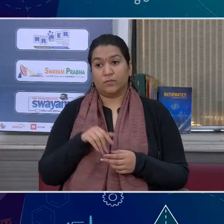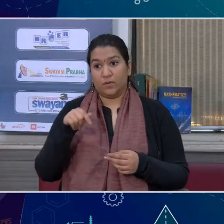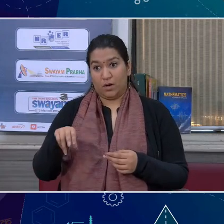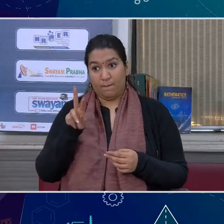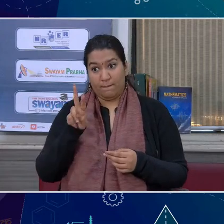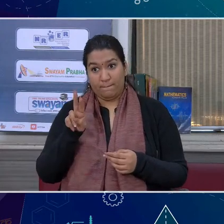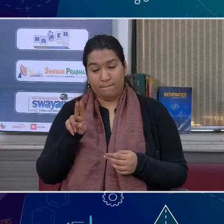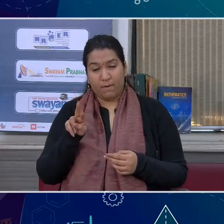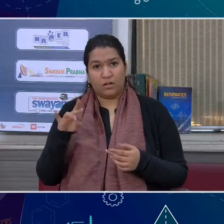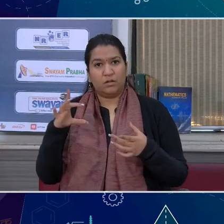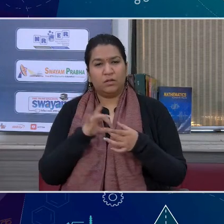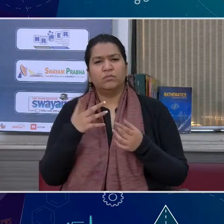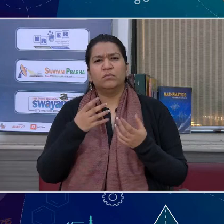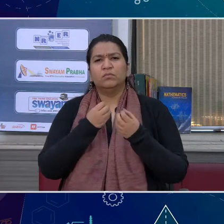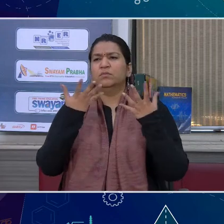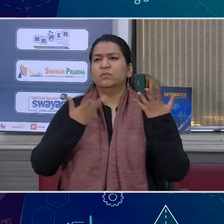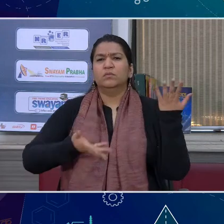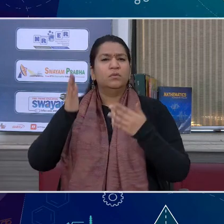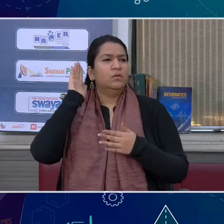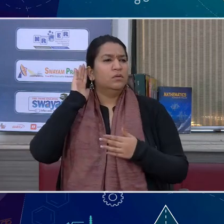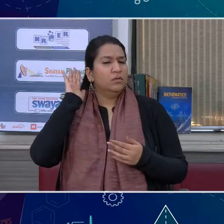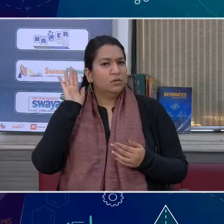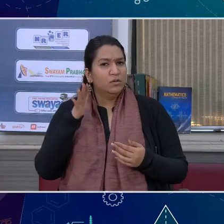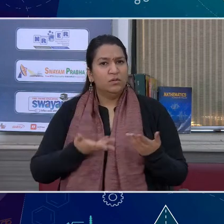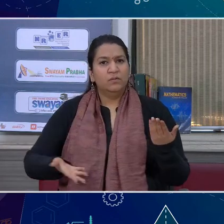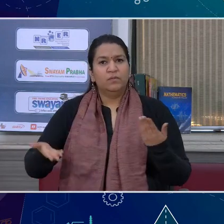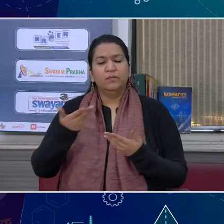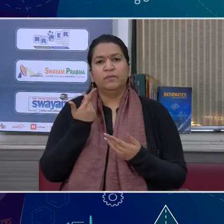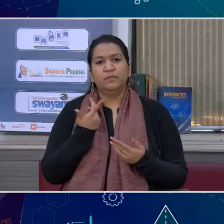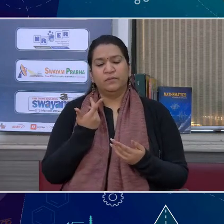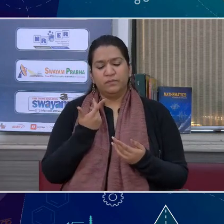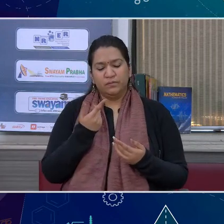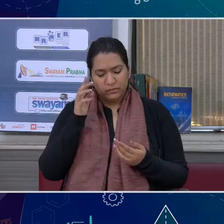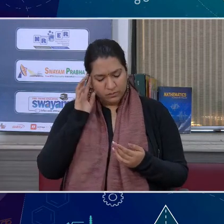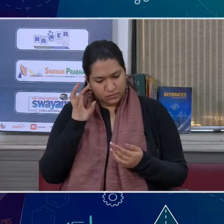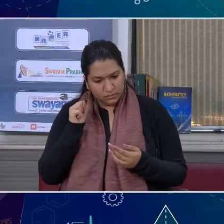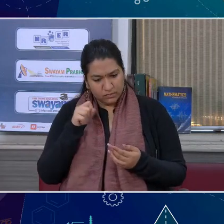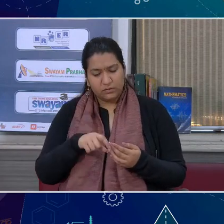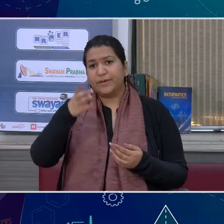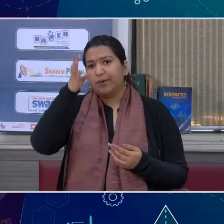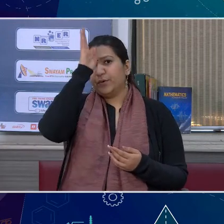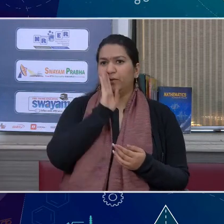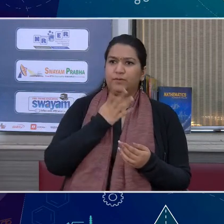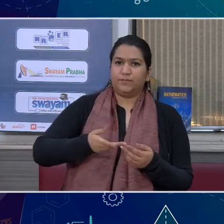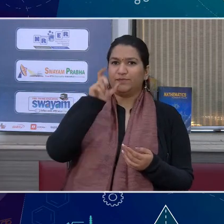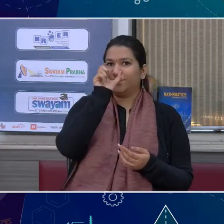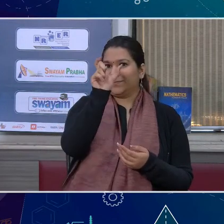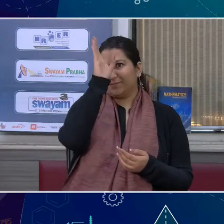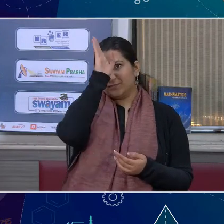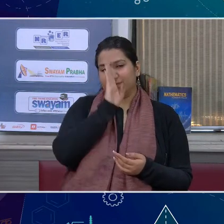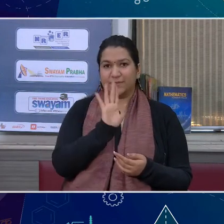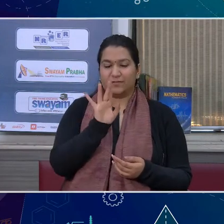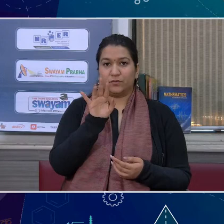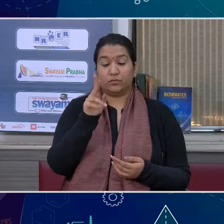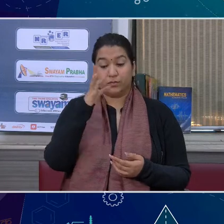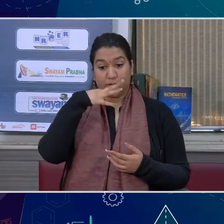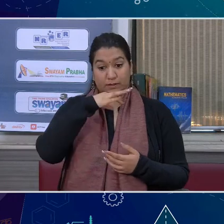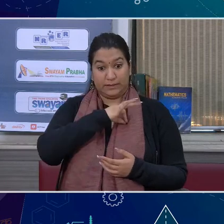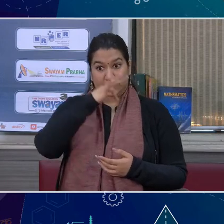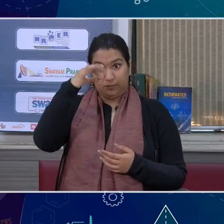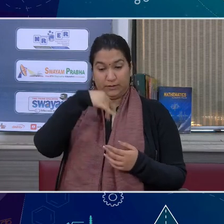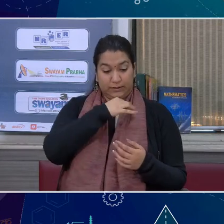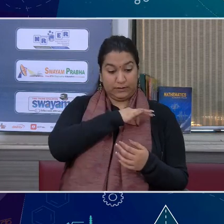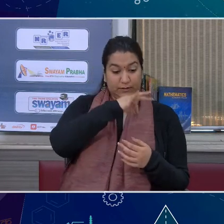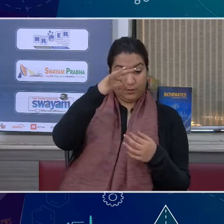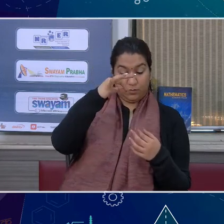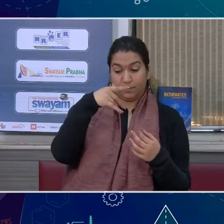कि आपने अक्सर एक शब्द सुना है मैं अक्सर बच्चों से कहा करता हूं एक शब्द सुनते हैं परमात्मा एक हमारे अंदर आत्मा है और एक